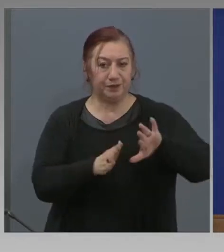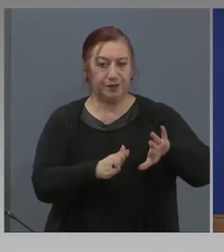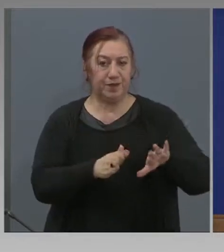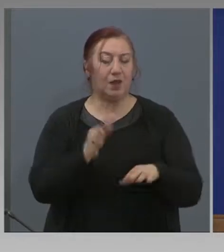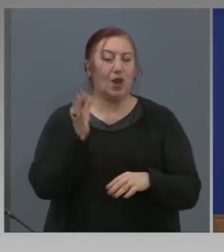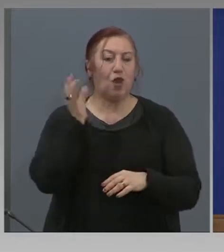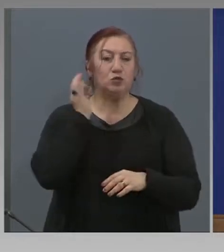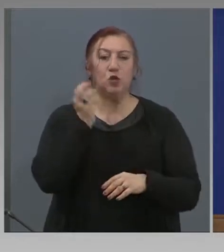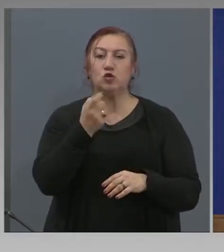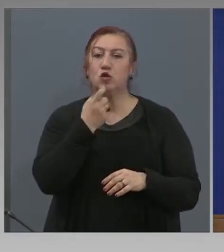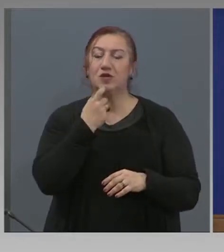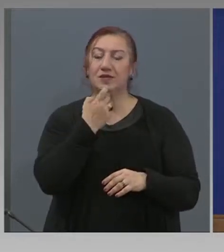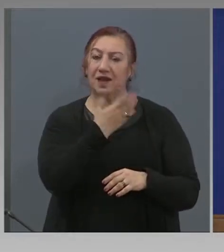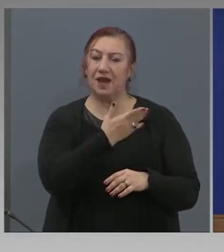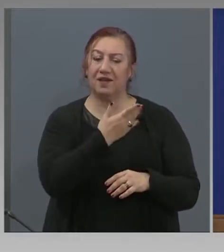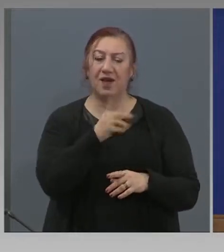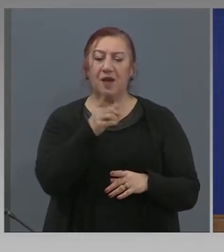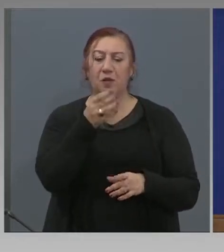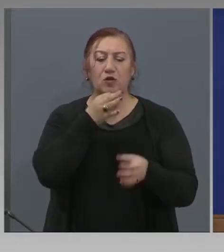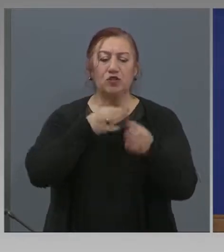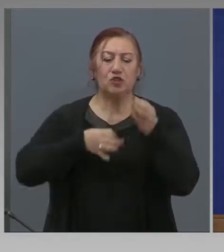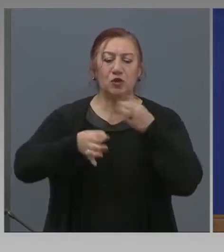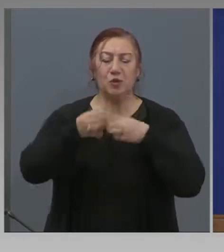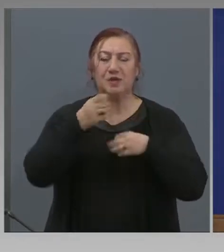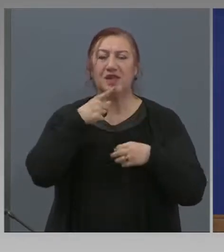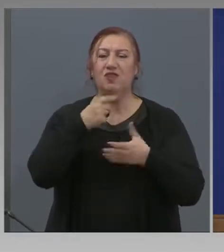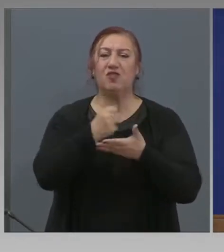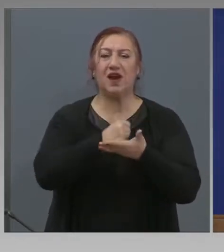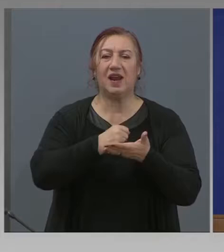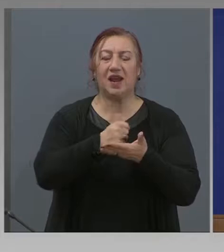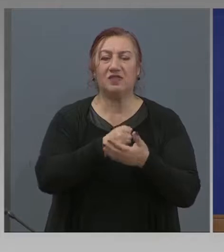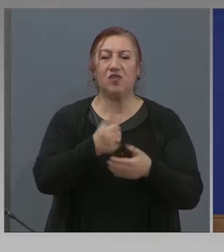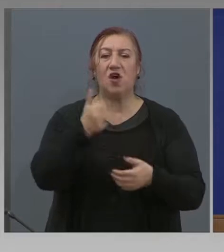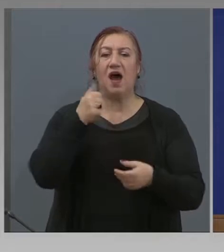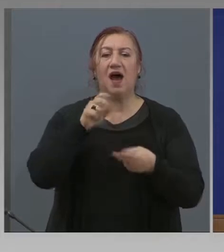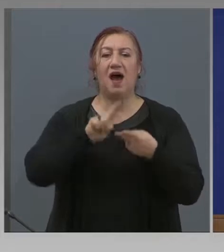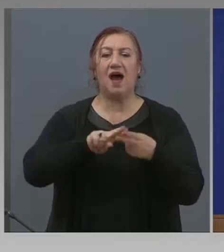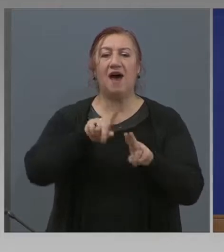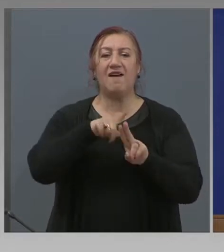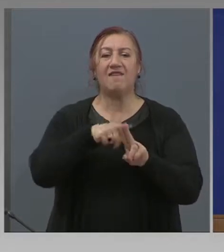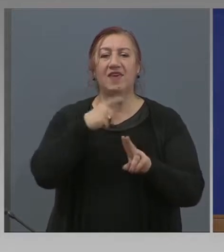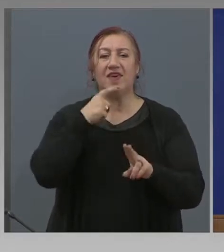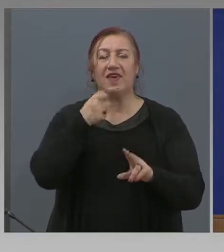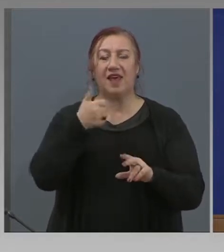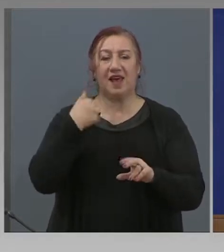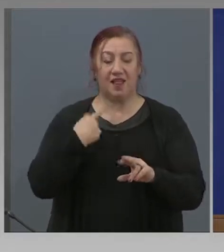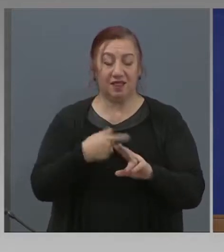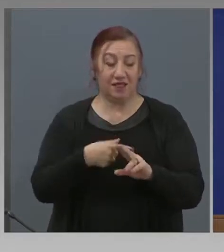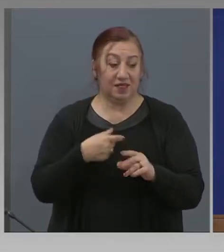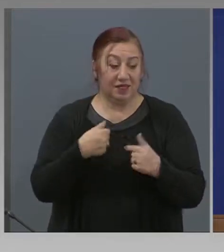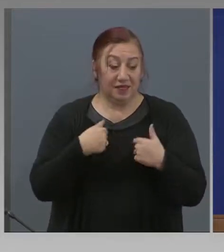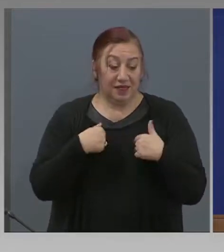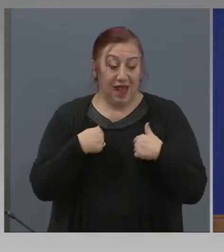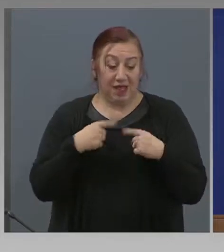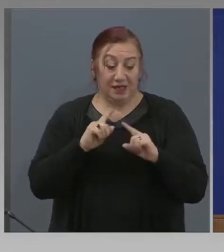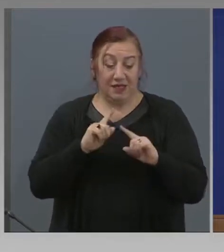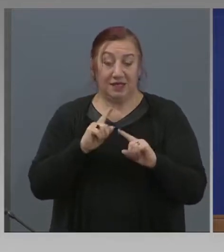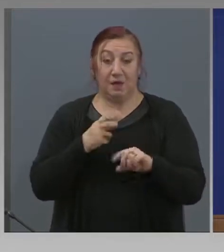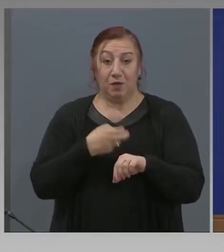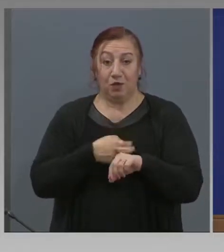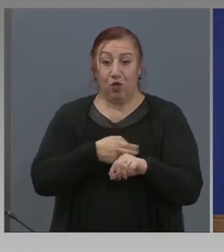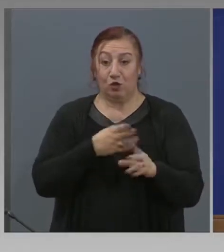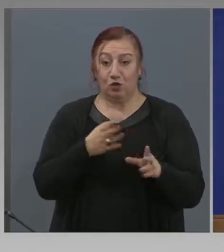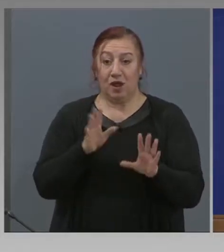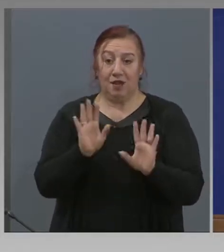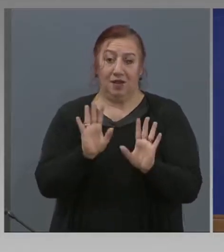повече за това лекарство, авиган, за което благодарихте на японския си колега вчера. Аз не съм лекар. Не, не. Не